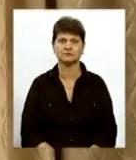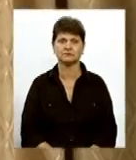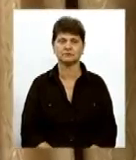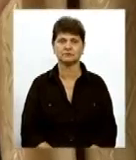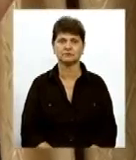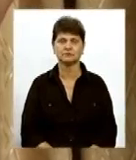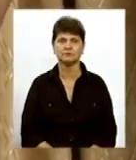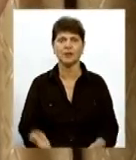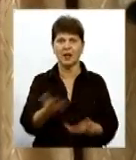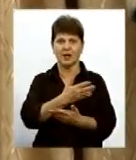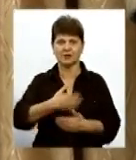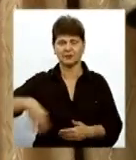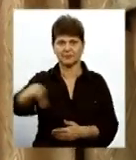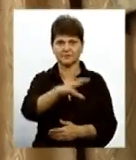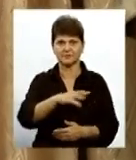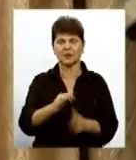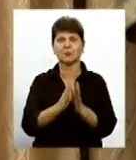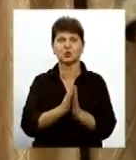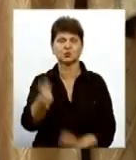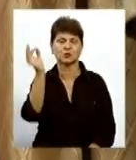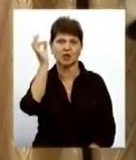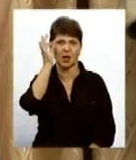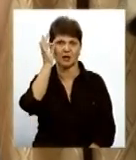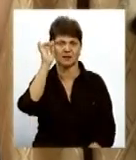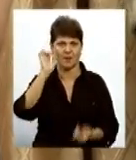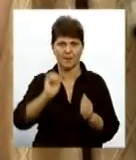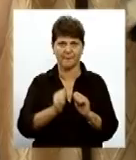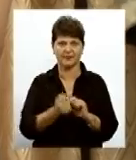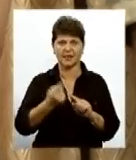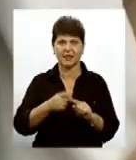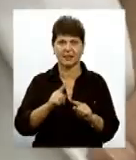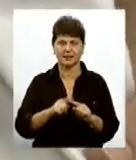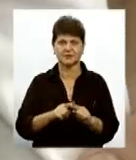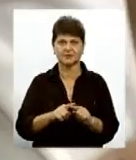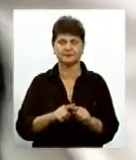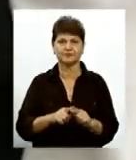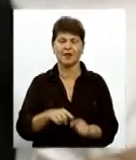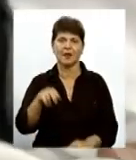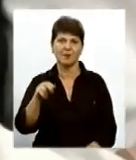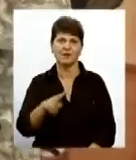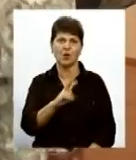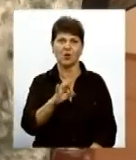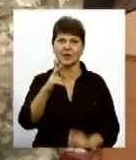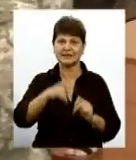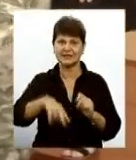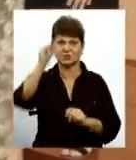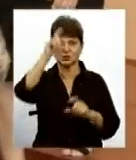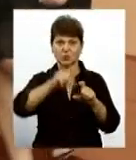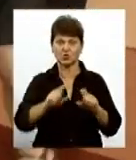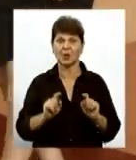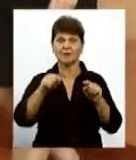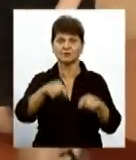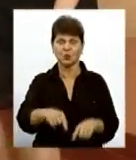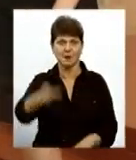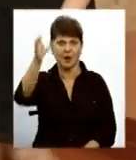А вас, учні, прошу згадувати і пам'ятати цих своїх хлопців Павло Корнелюк після закінчення школи вступив до